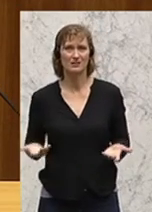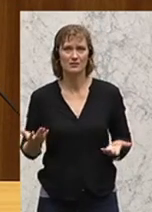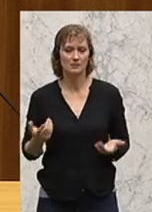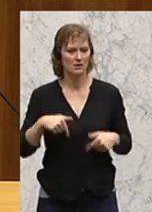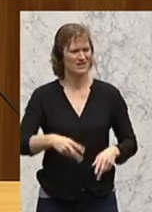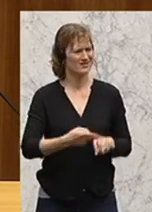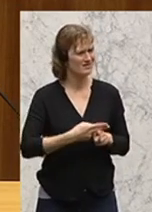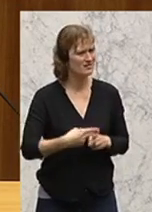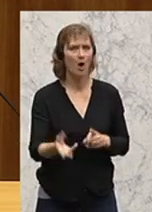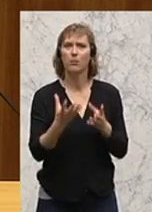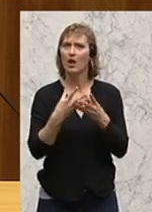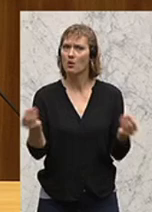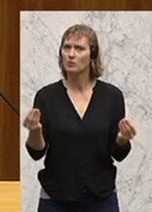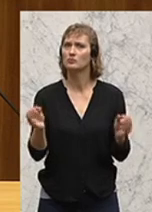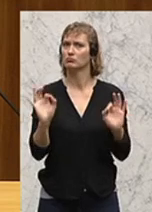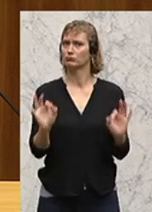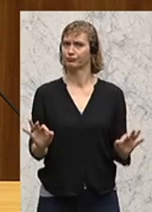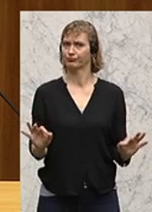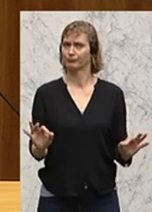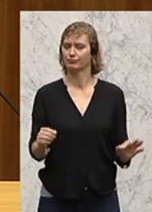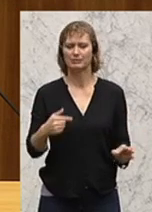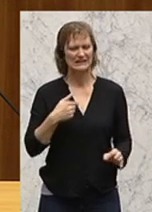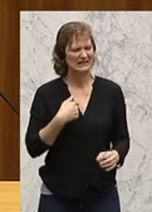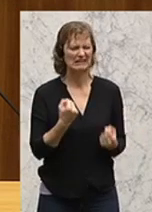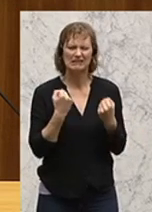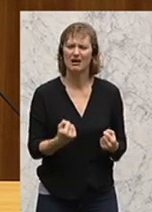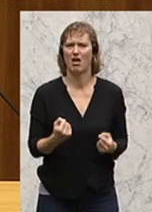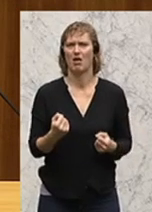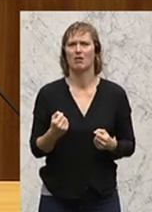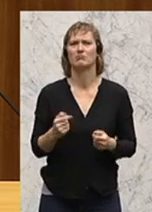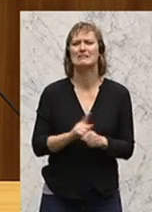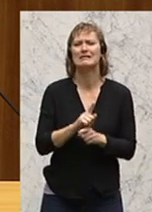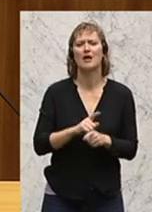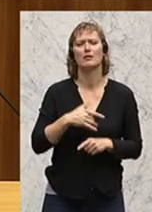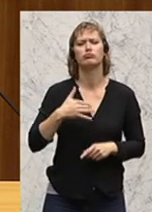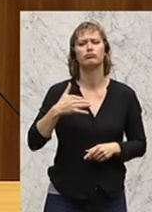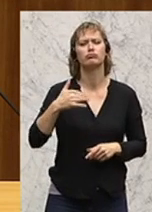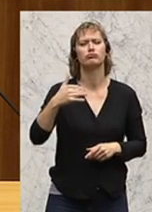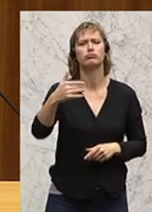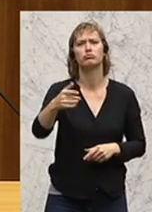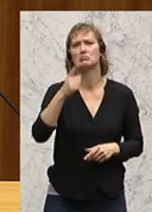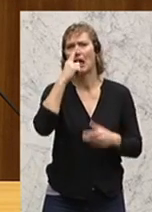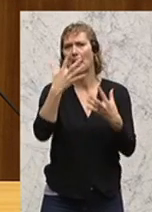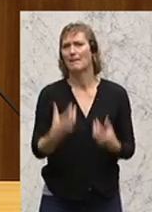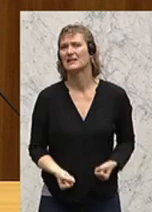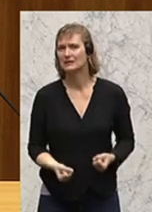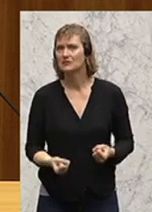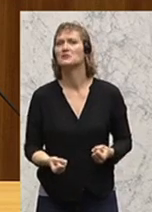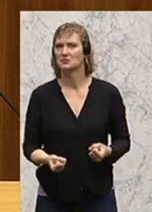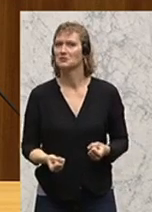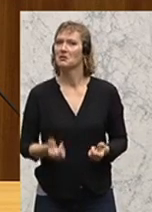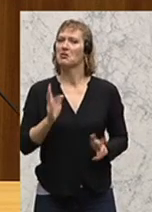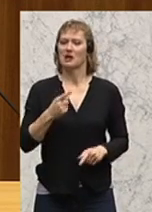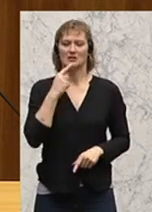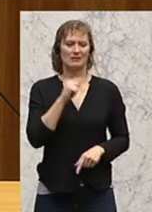ich, saubere Lösungen hier gefunden. Und ich bin überzeugt, wenn wir nach einer gewissen Zeit ein Resümee ziehen, dann werden wir